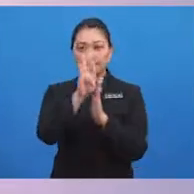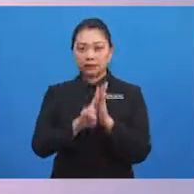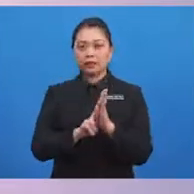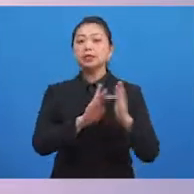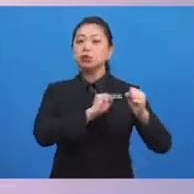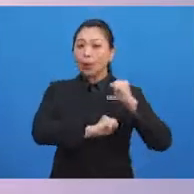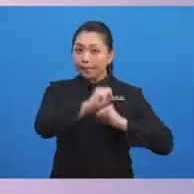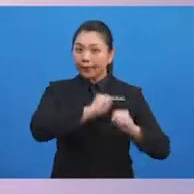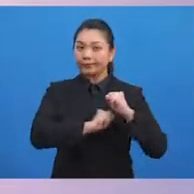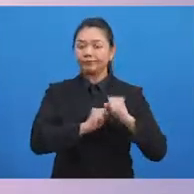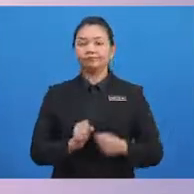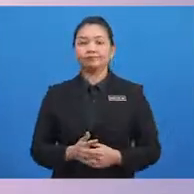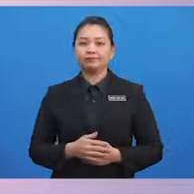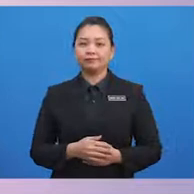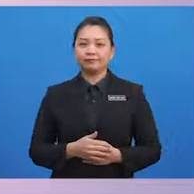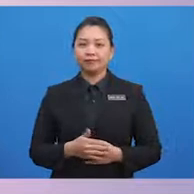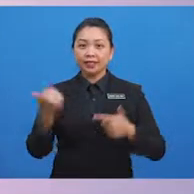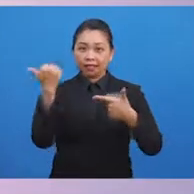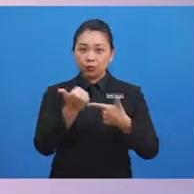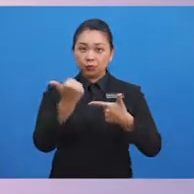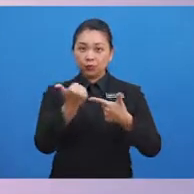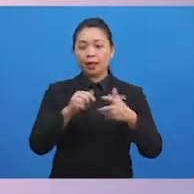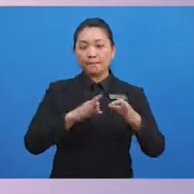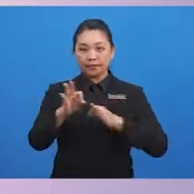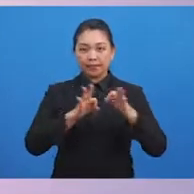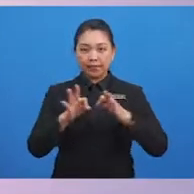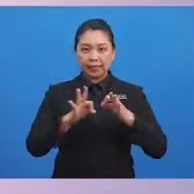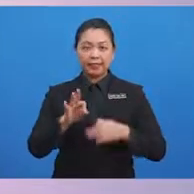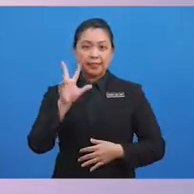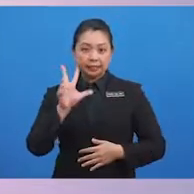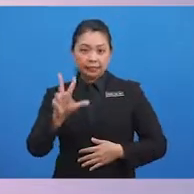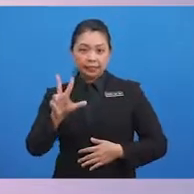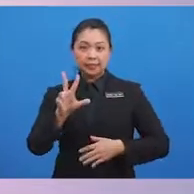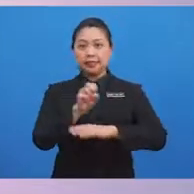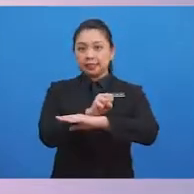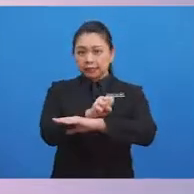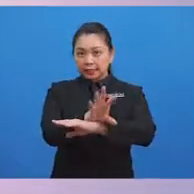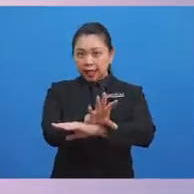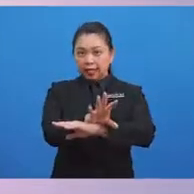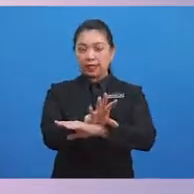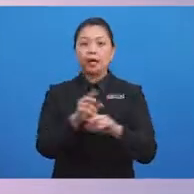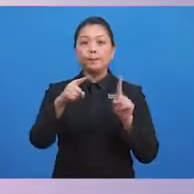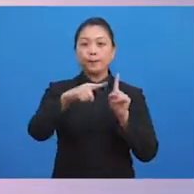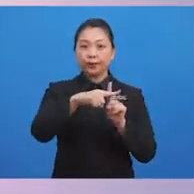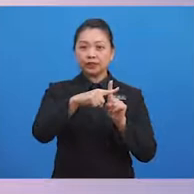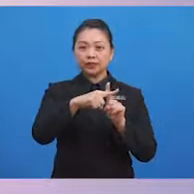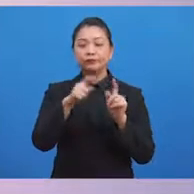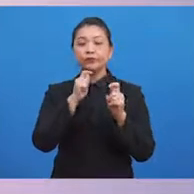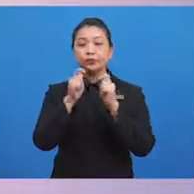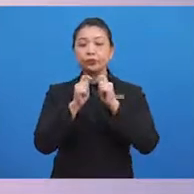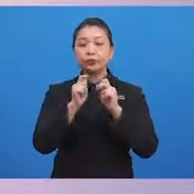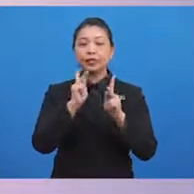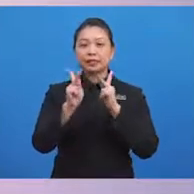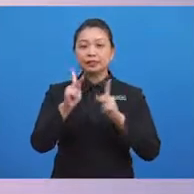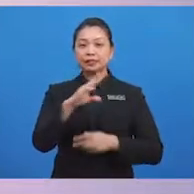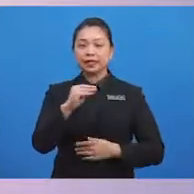Kedua, menerangkan tiga kesan positif tutup kata dan tingkat